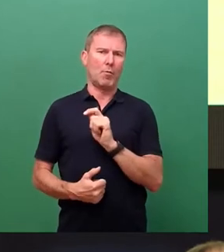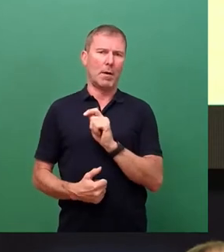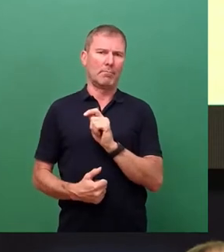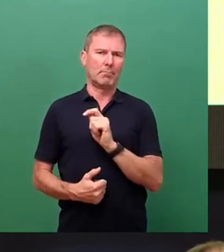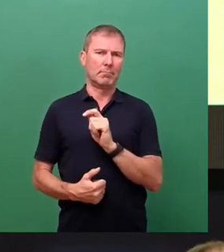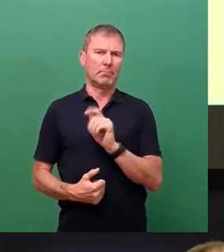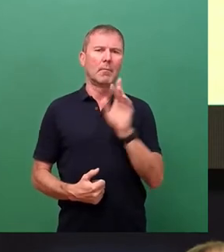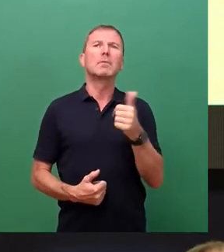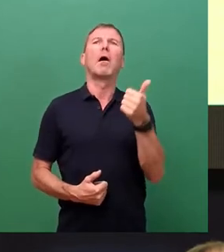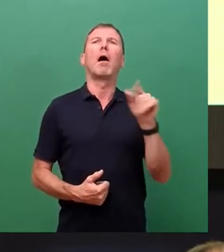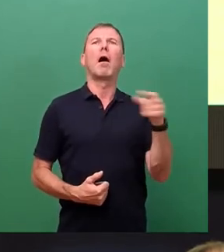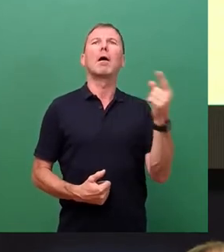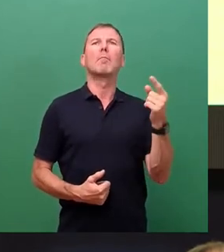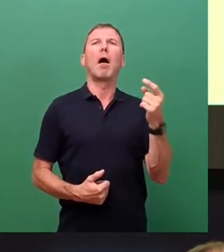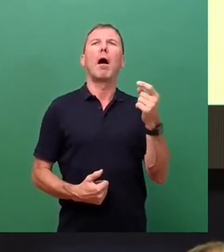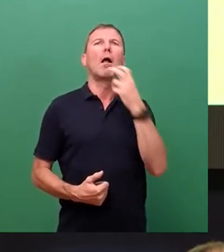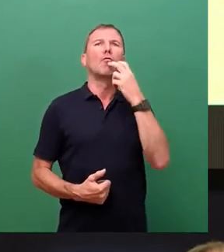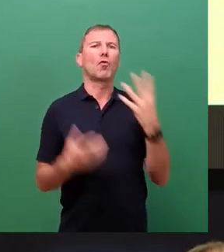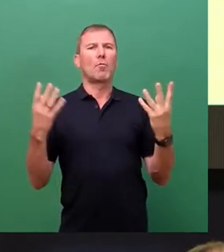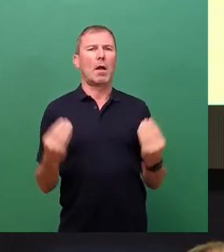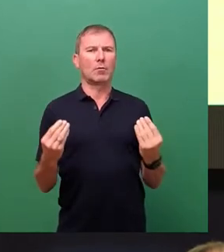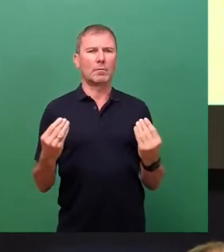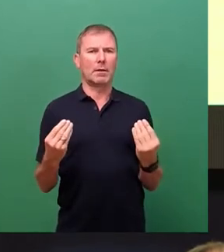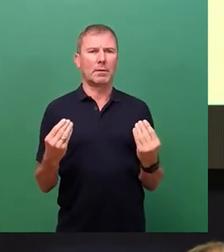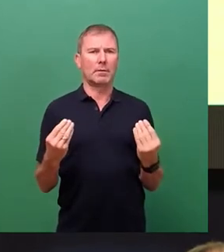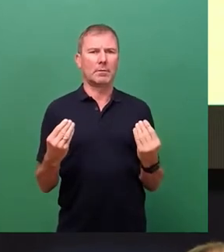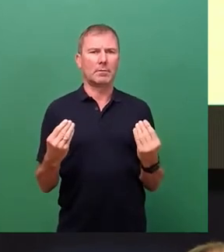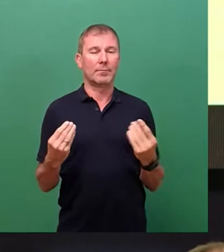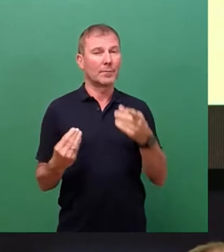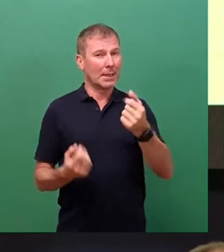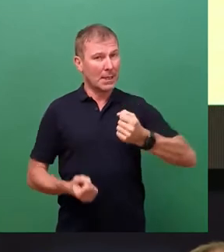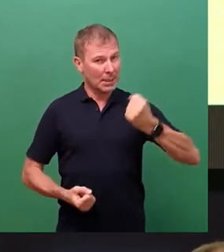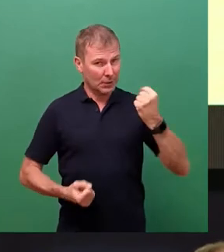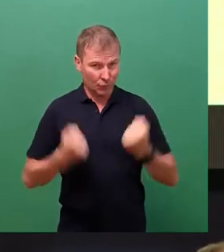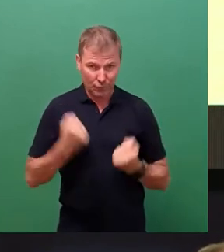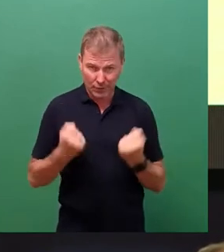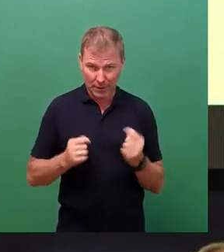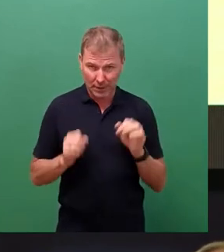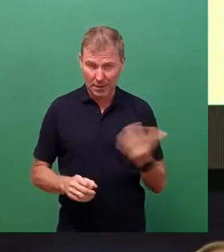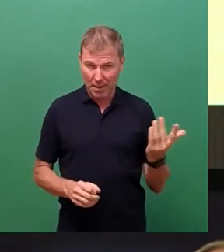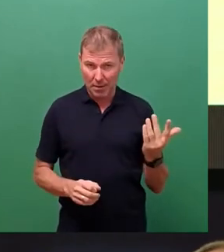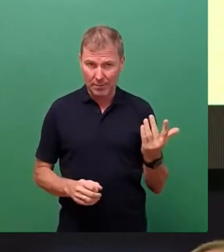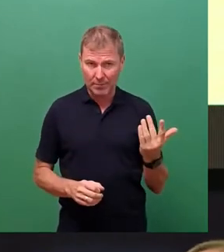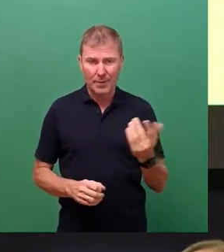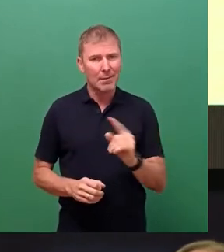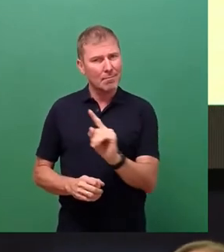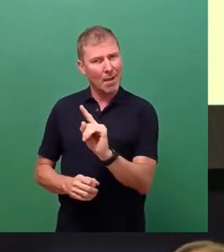einmaliger kurzer Stromausfall. Die Schwierigkeit besteht dabei weniger in einzelnen